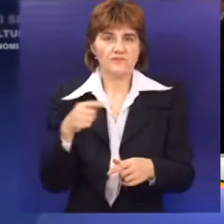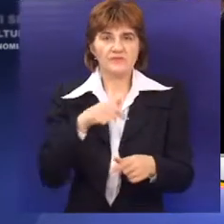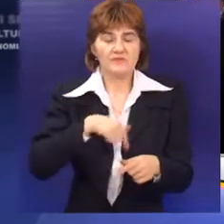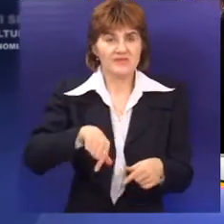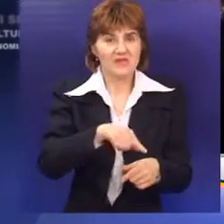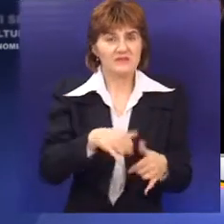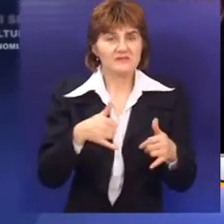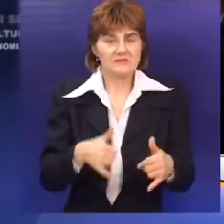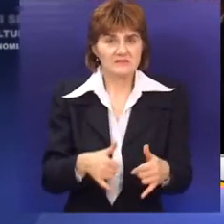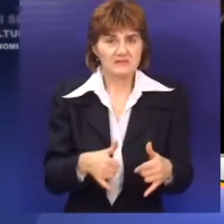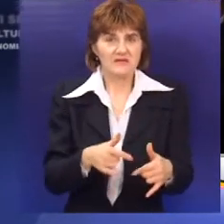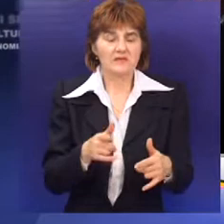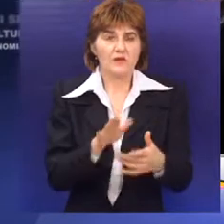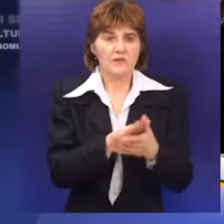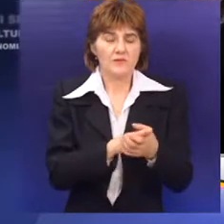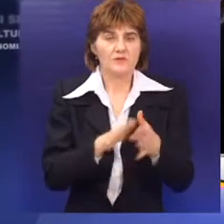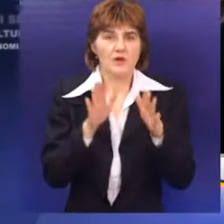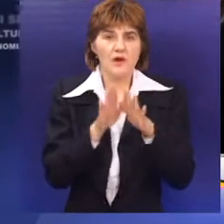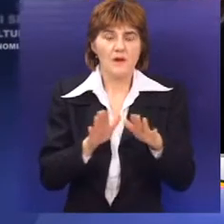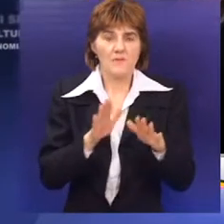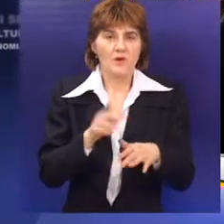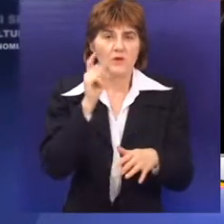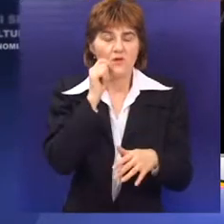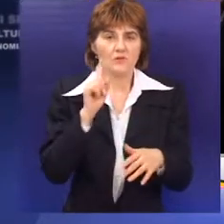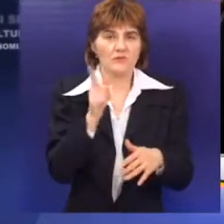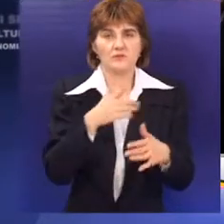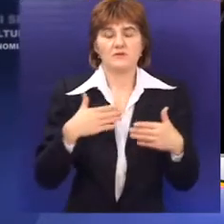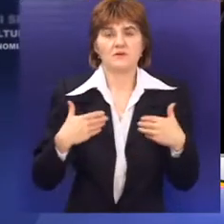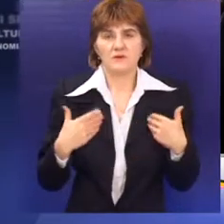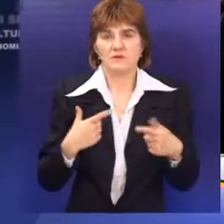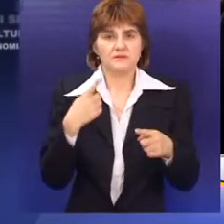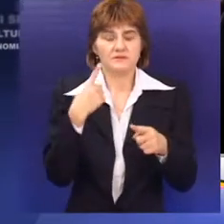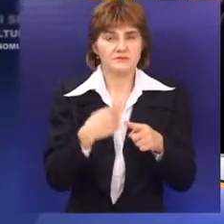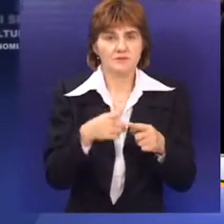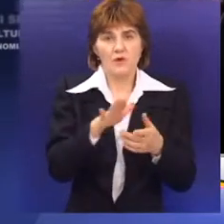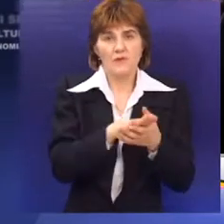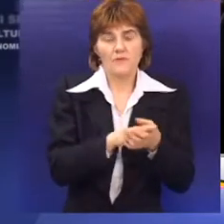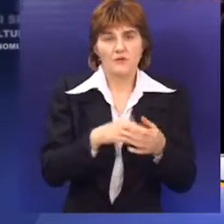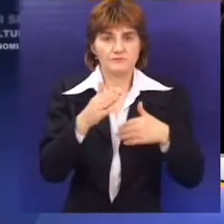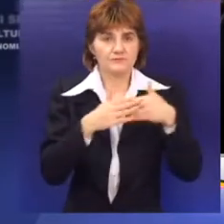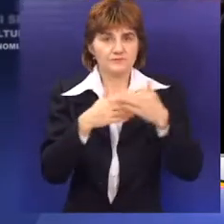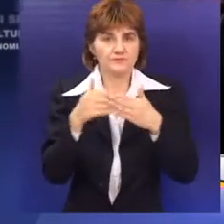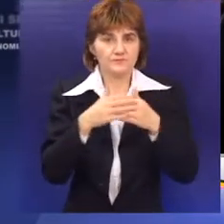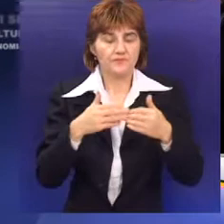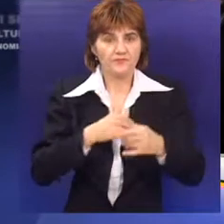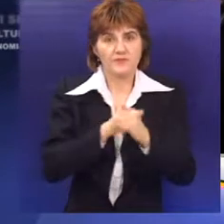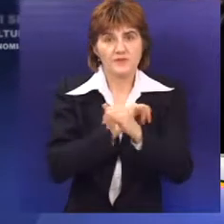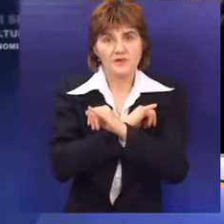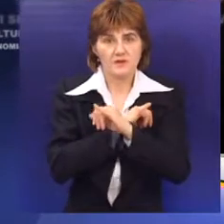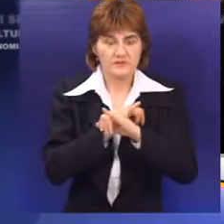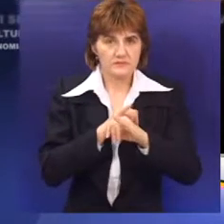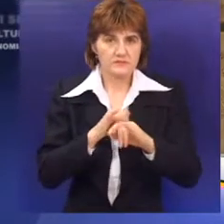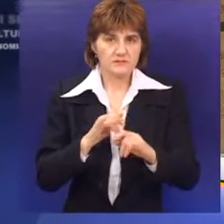nije neposredno vezan za privredni razvoj, ali i tekako je značajan. Kako zbog toga što pokraće građinsku operativu, tako i zbog toga što će